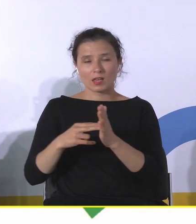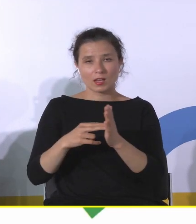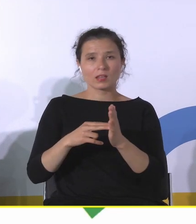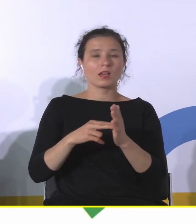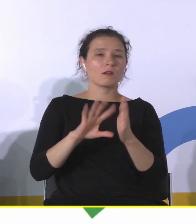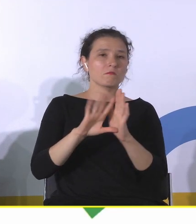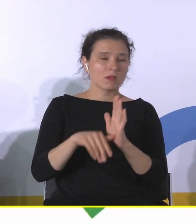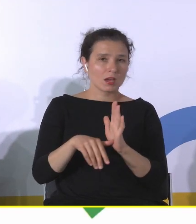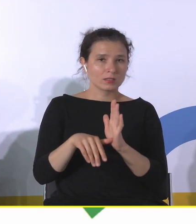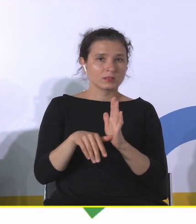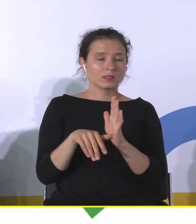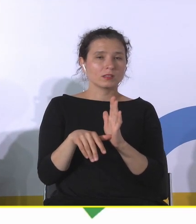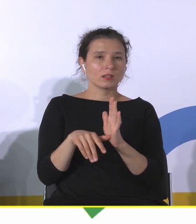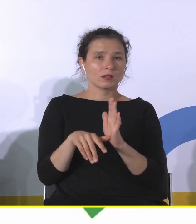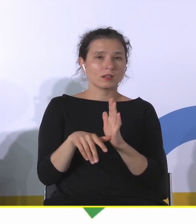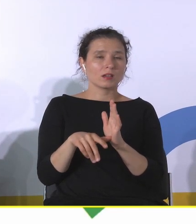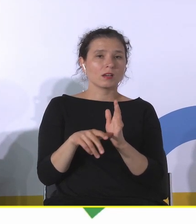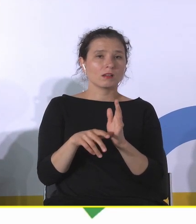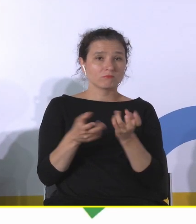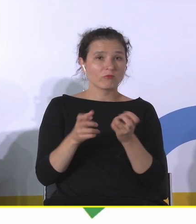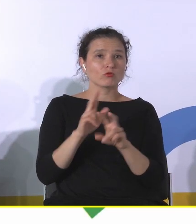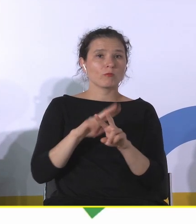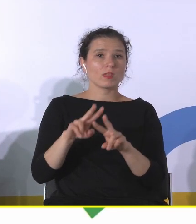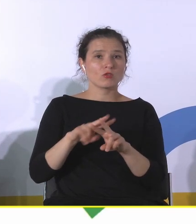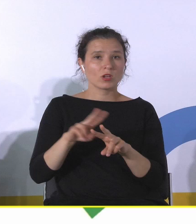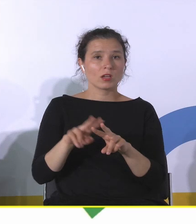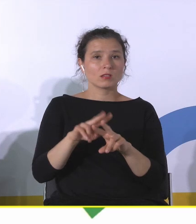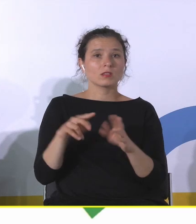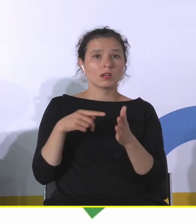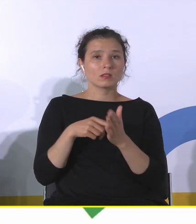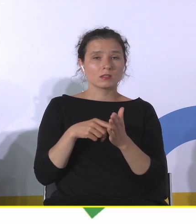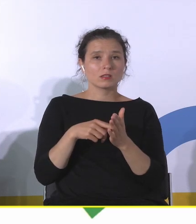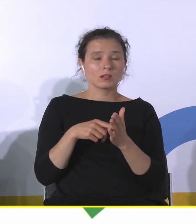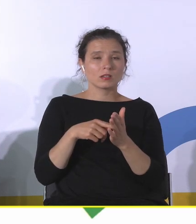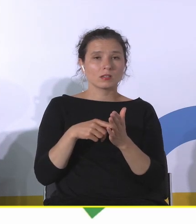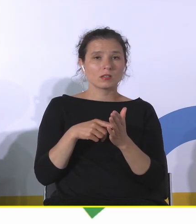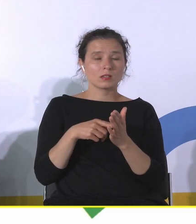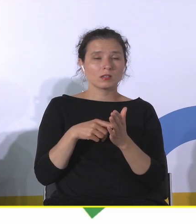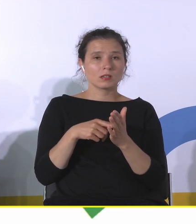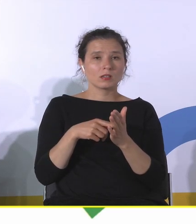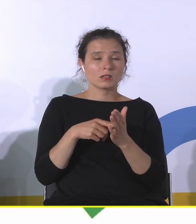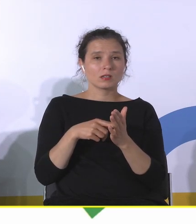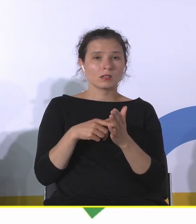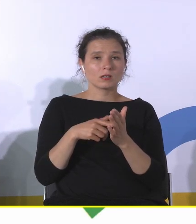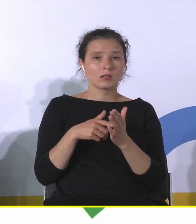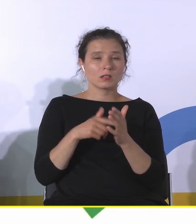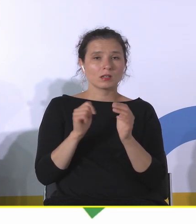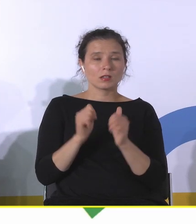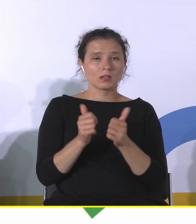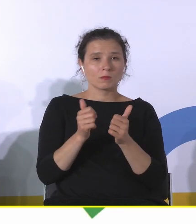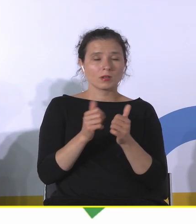narzędzi do odpowiadania na współczesne